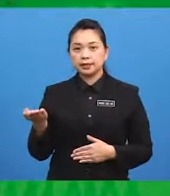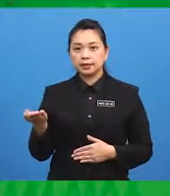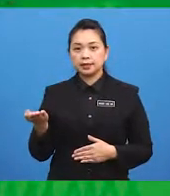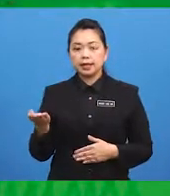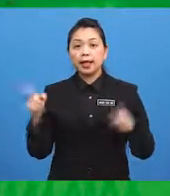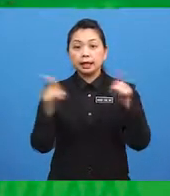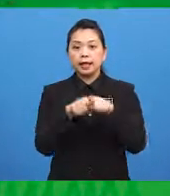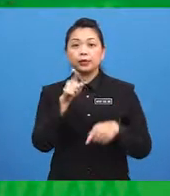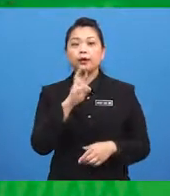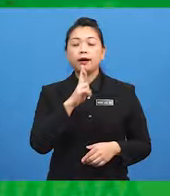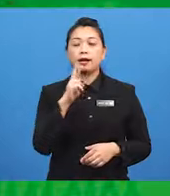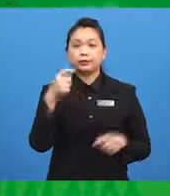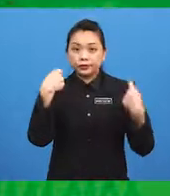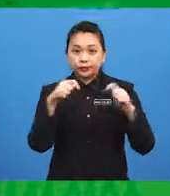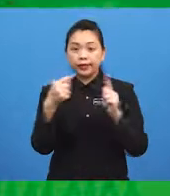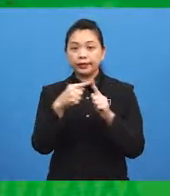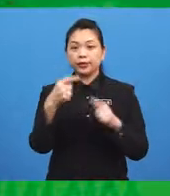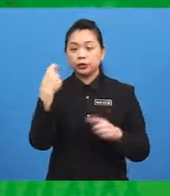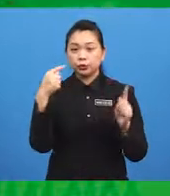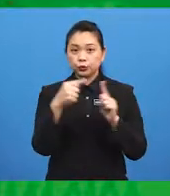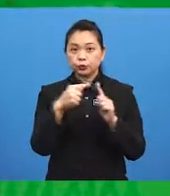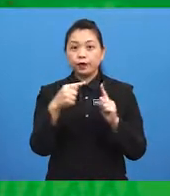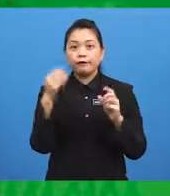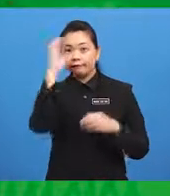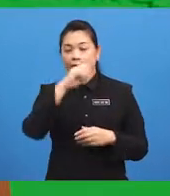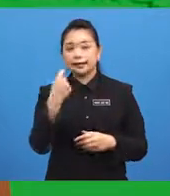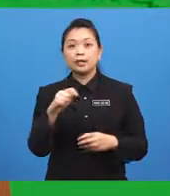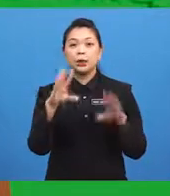...when you're trying... ...to find the cushion... ...and the cats? ...